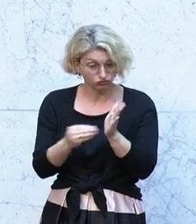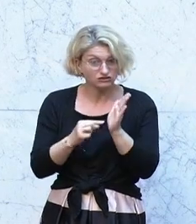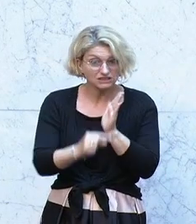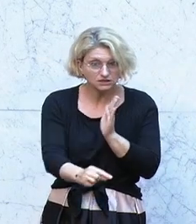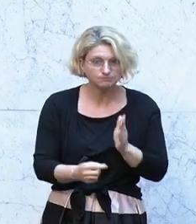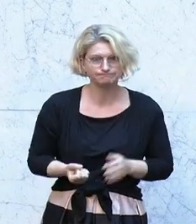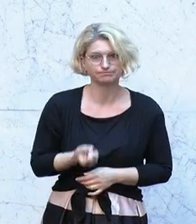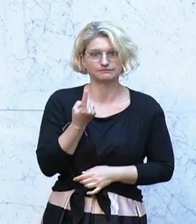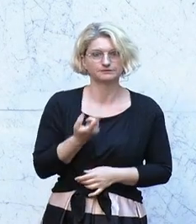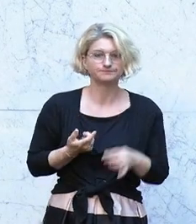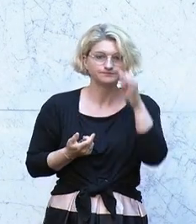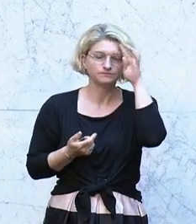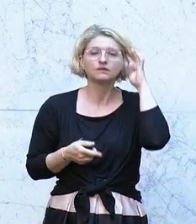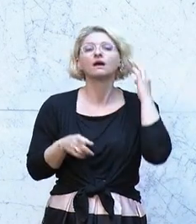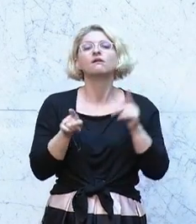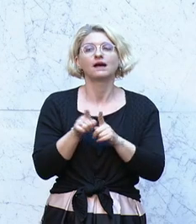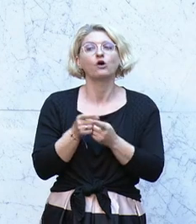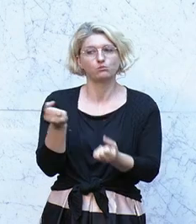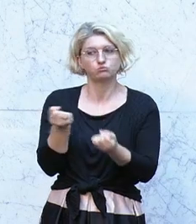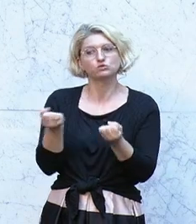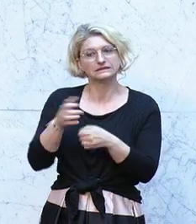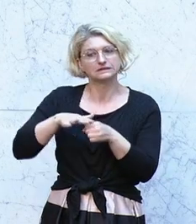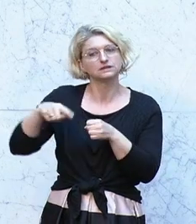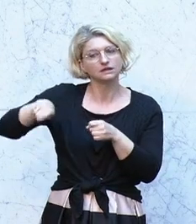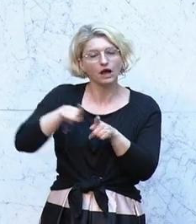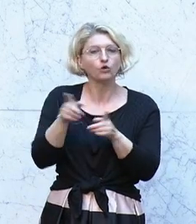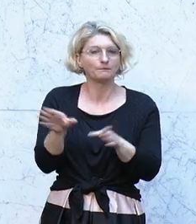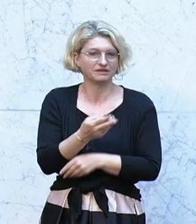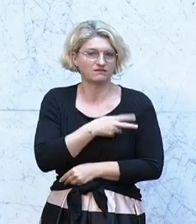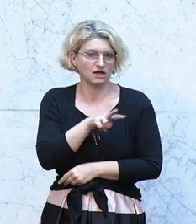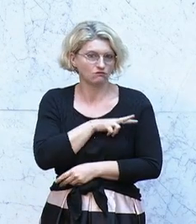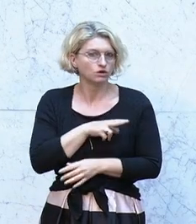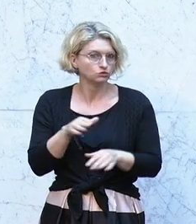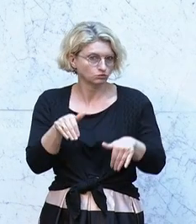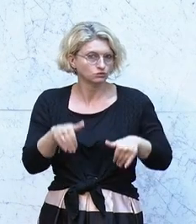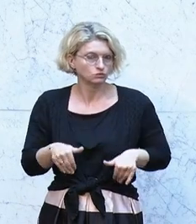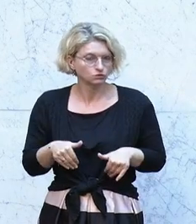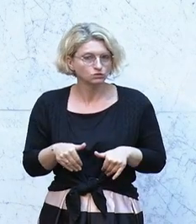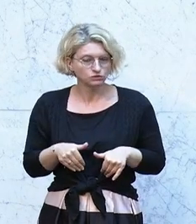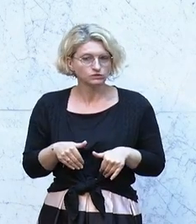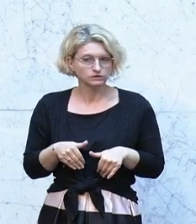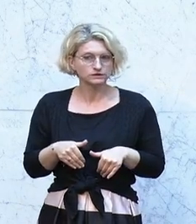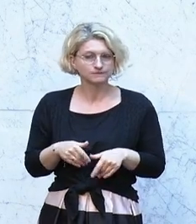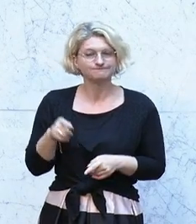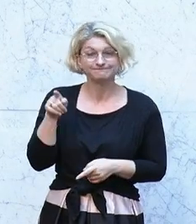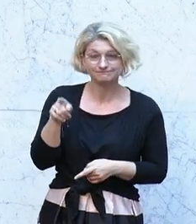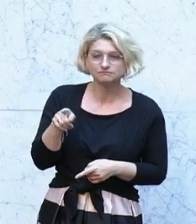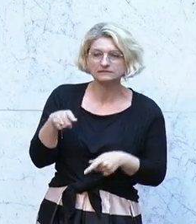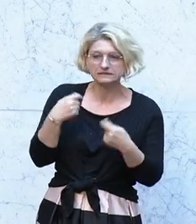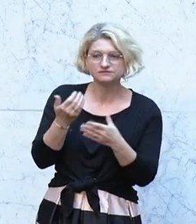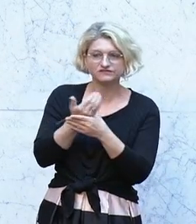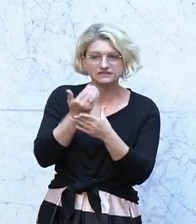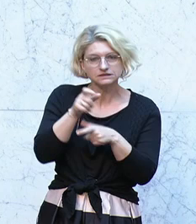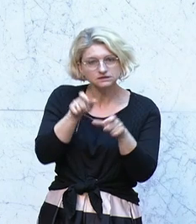trägt auch die Politik eine Mitverantwortung, die, und da gibt es Vertreter und